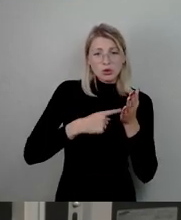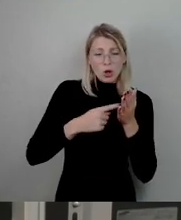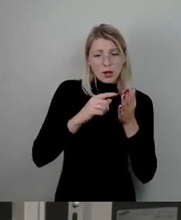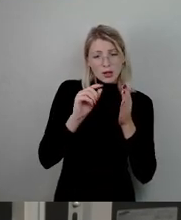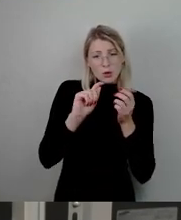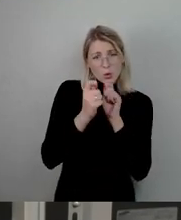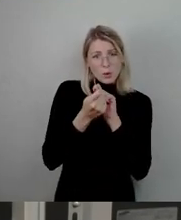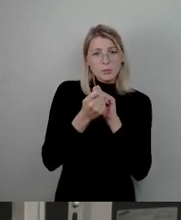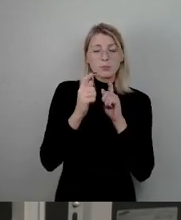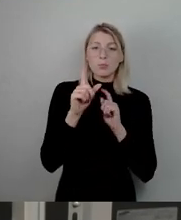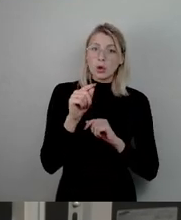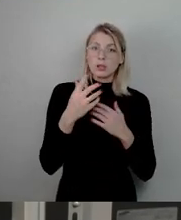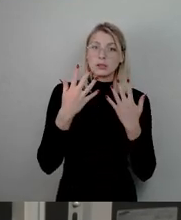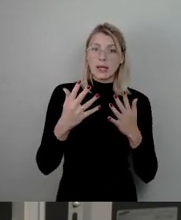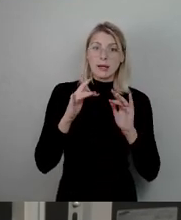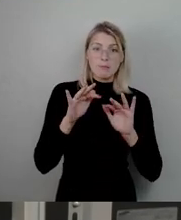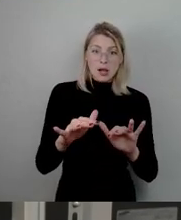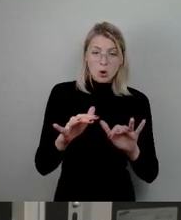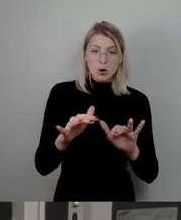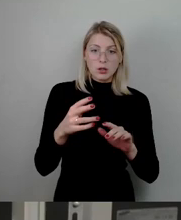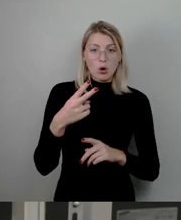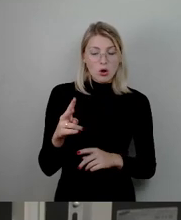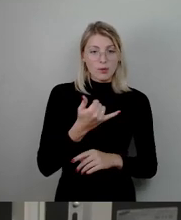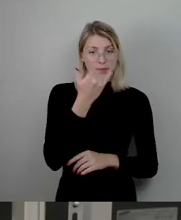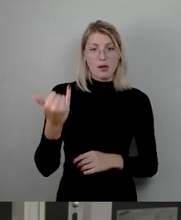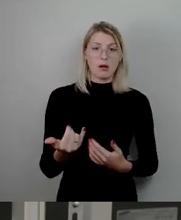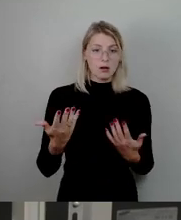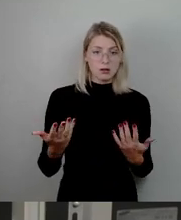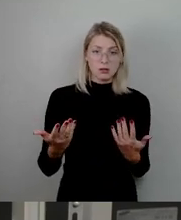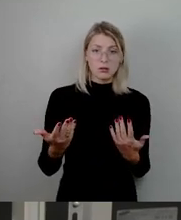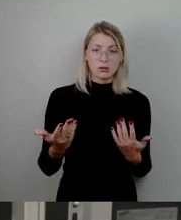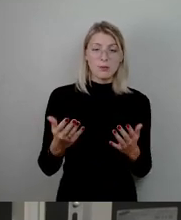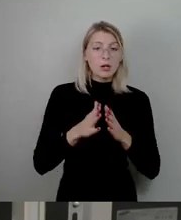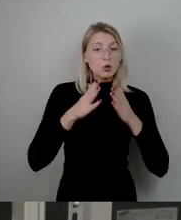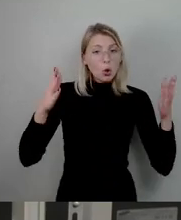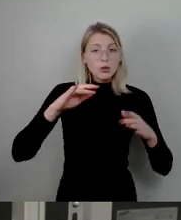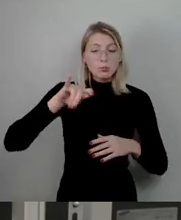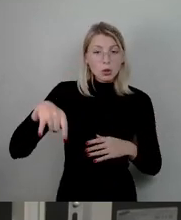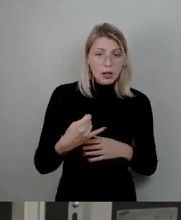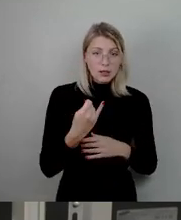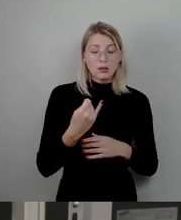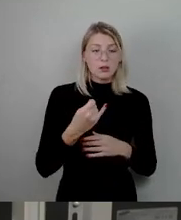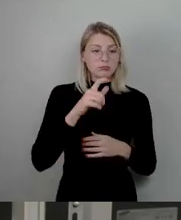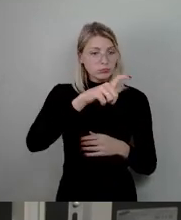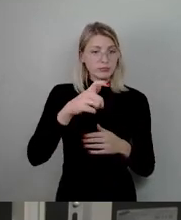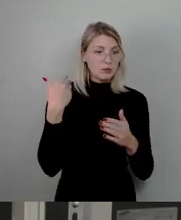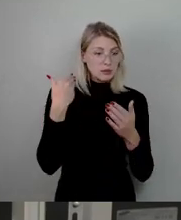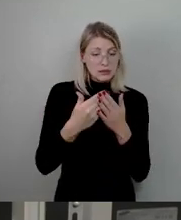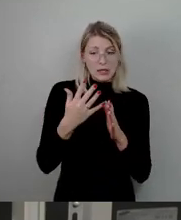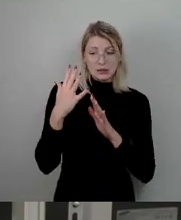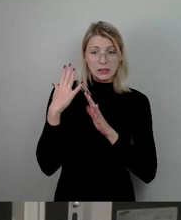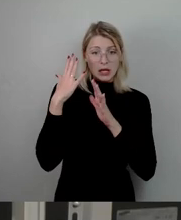Jahr. So, und wenn wir Großprojekte, über die wahrscheinlich noch niemand in den letzten 10 Jahren so richtig